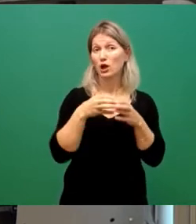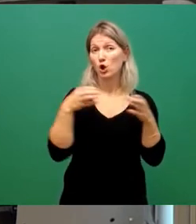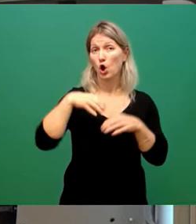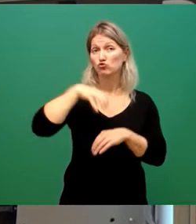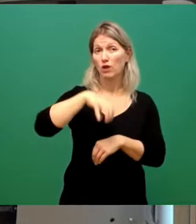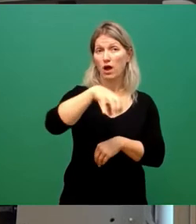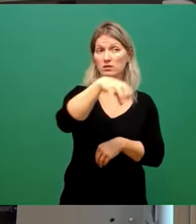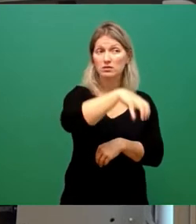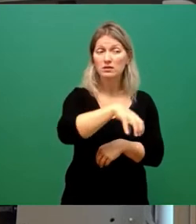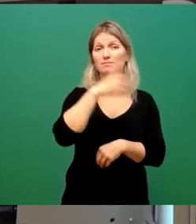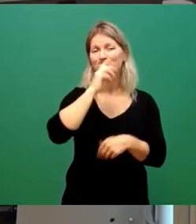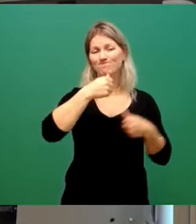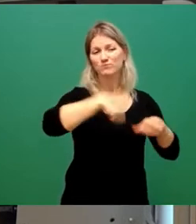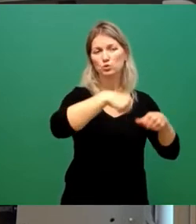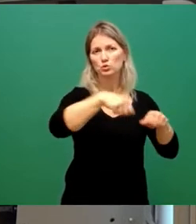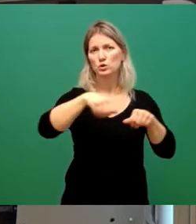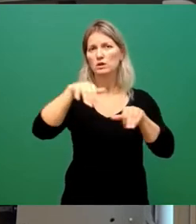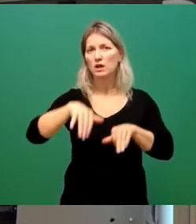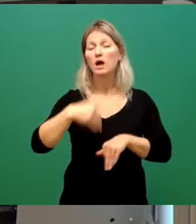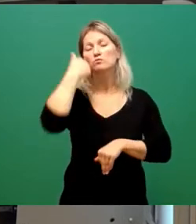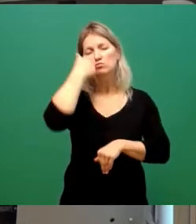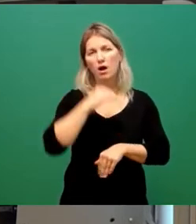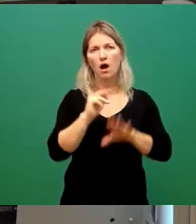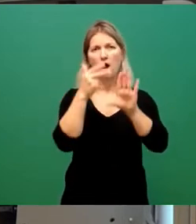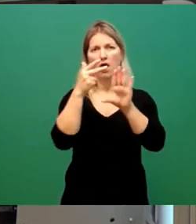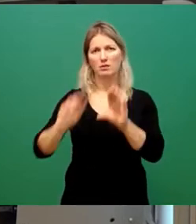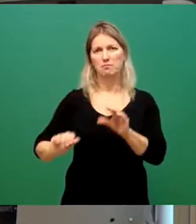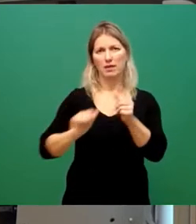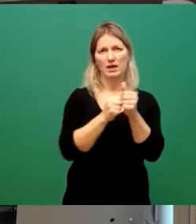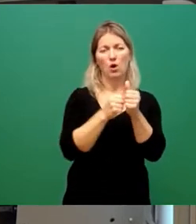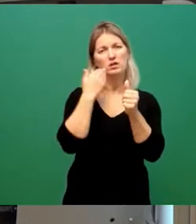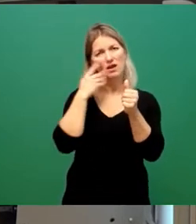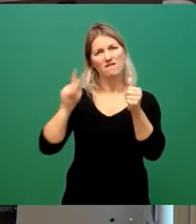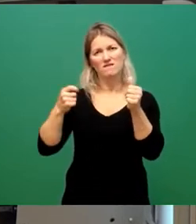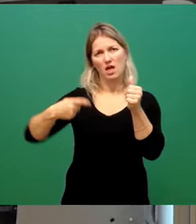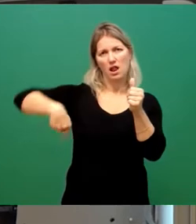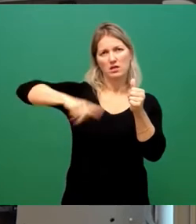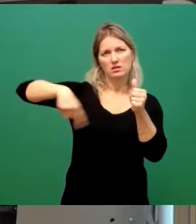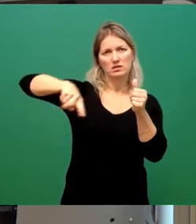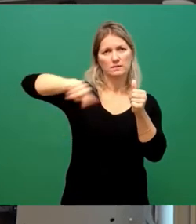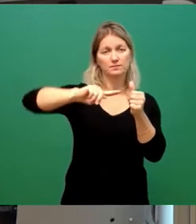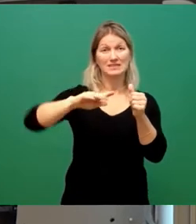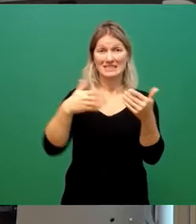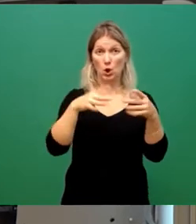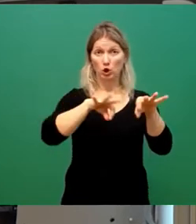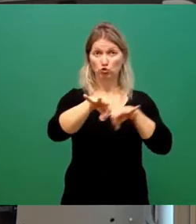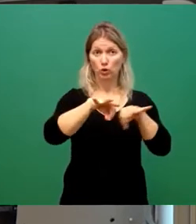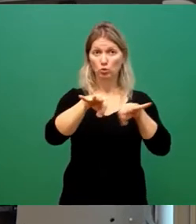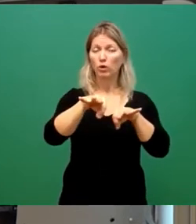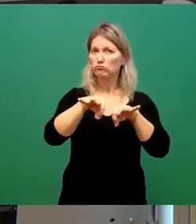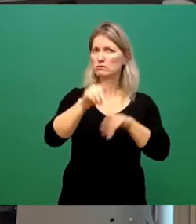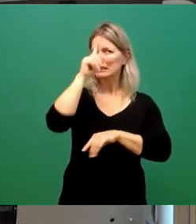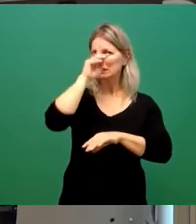eingeräumt wurde, acht Beigeordnete zu wählen. Eine Achterstruktur greift dabei ja auch sinnvoll die eigenen